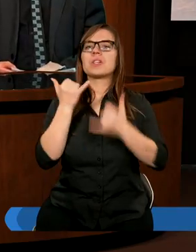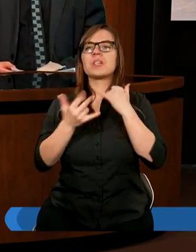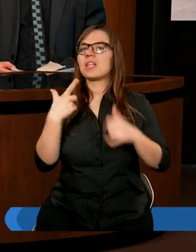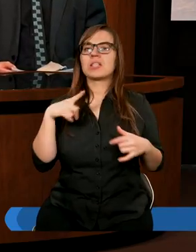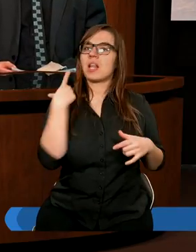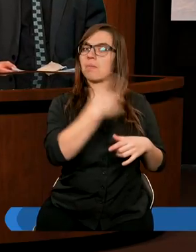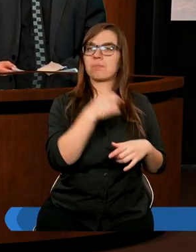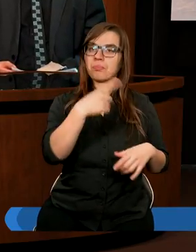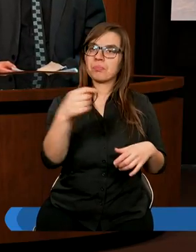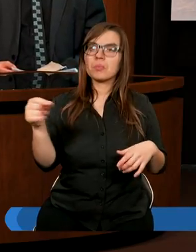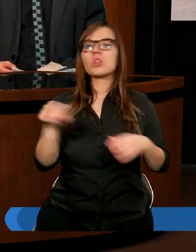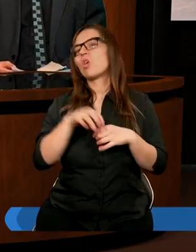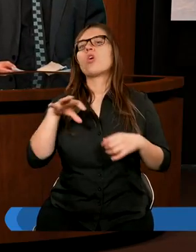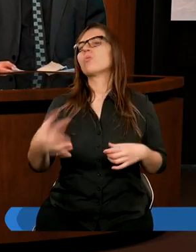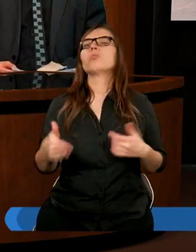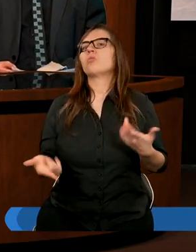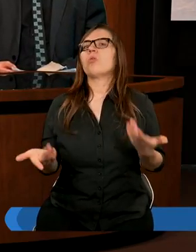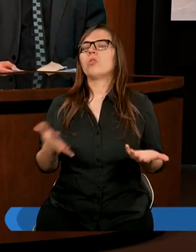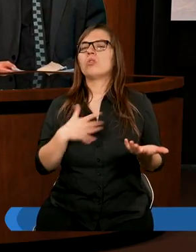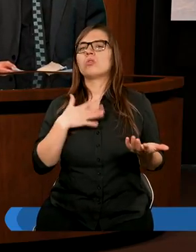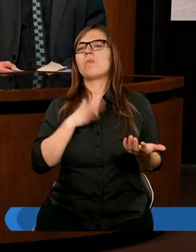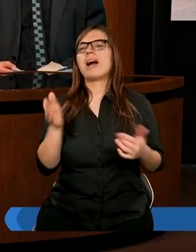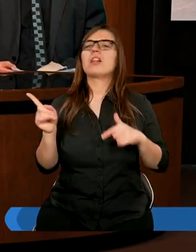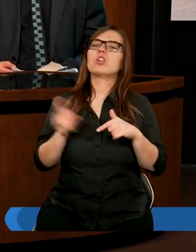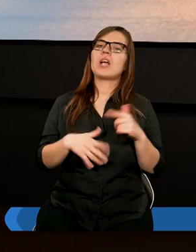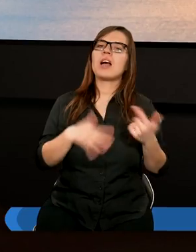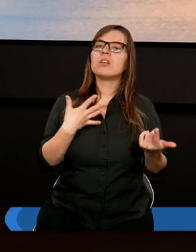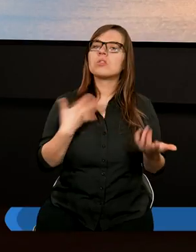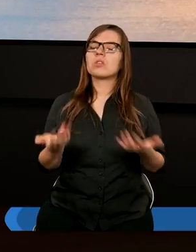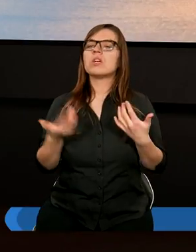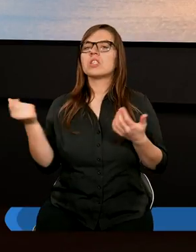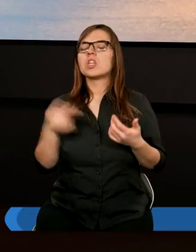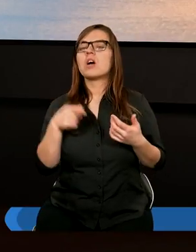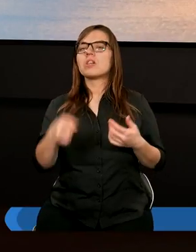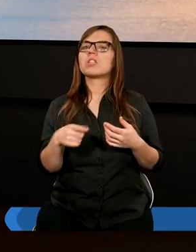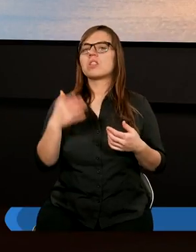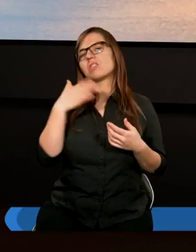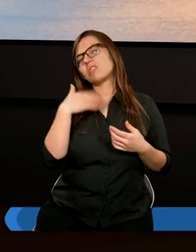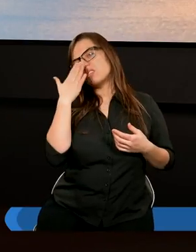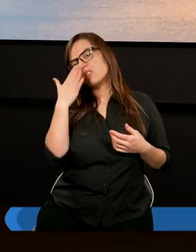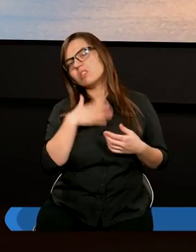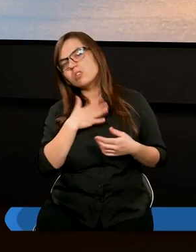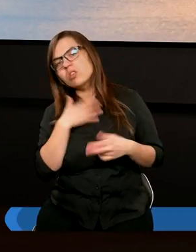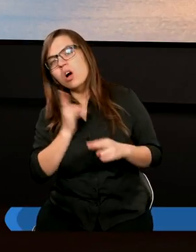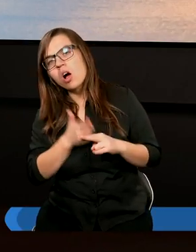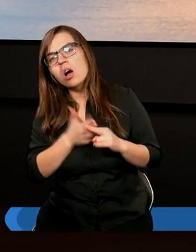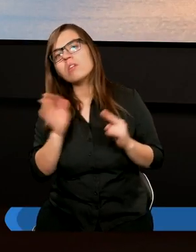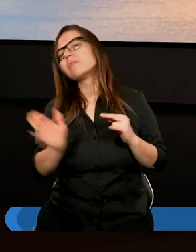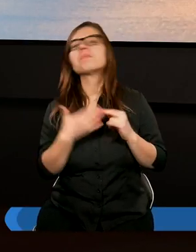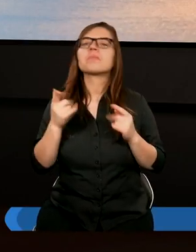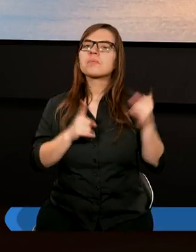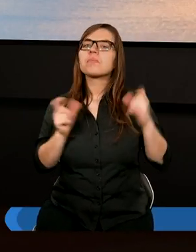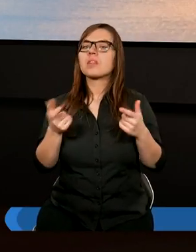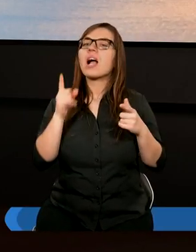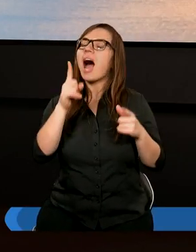bym nie poszedł do zboru, to będę się źle czuł. Chyba, że jestem chory. Może się zdarzyć.